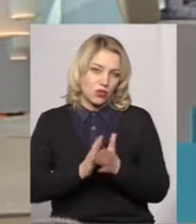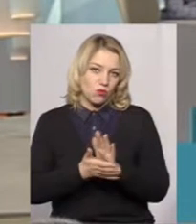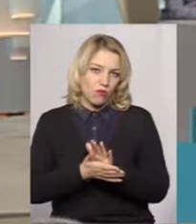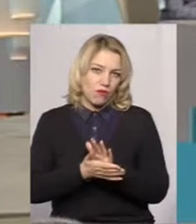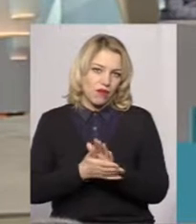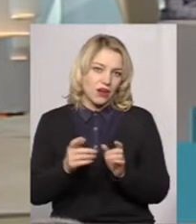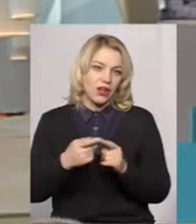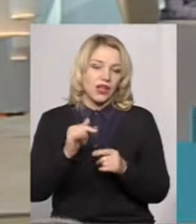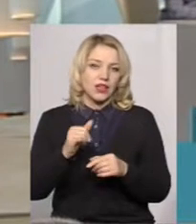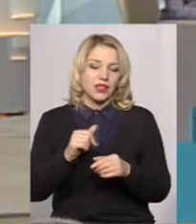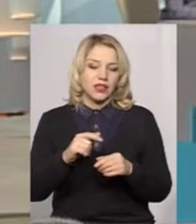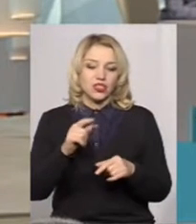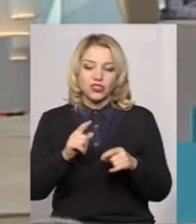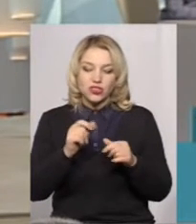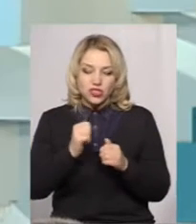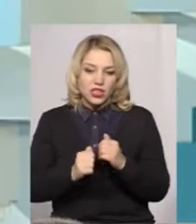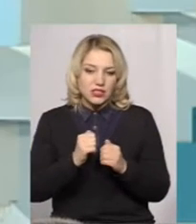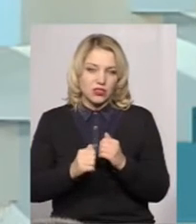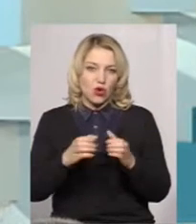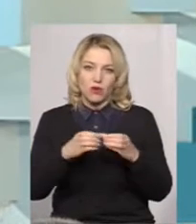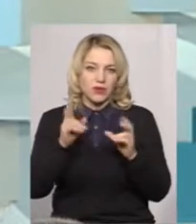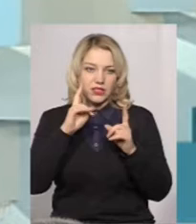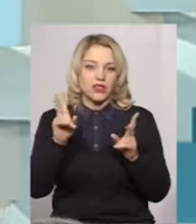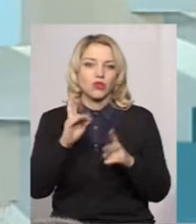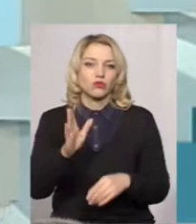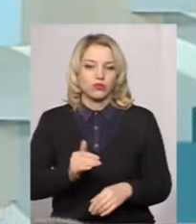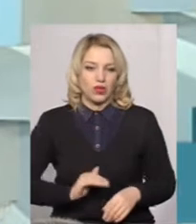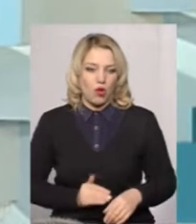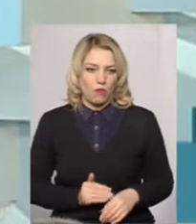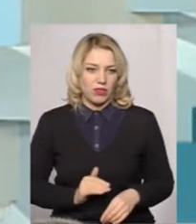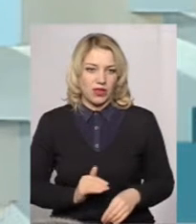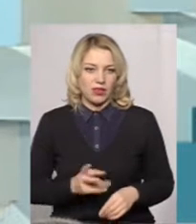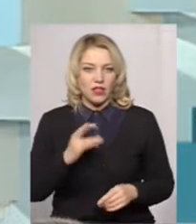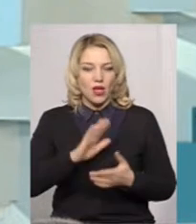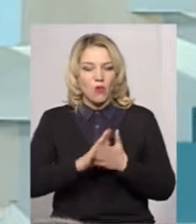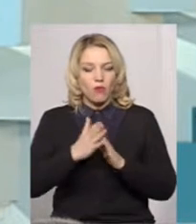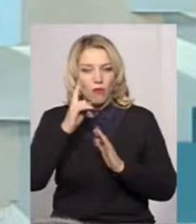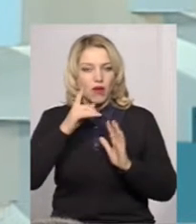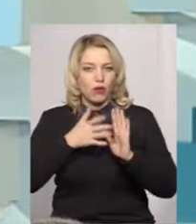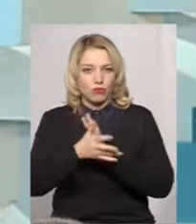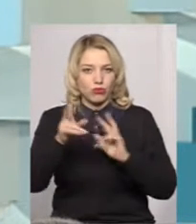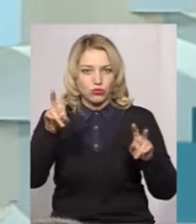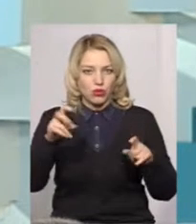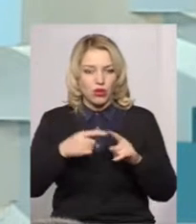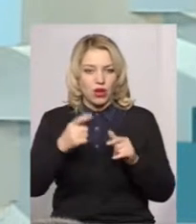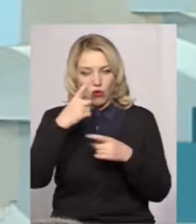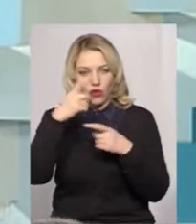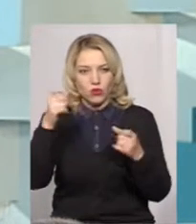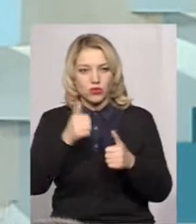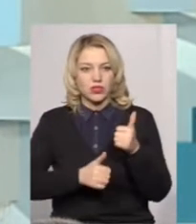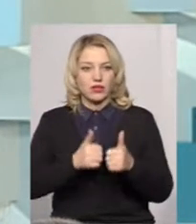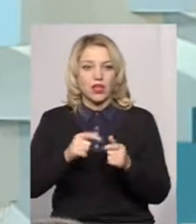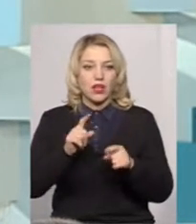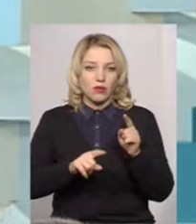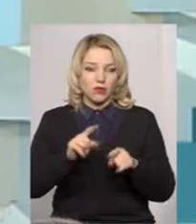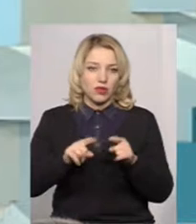почасти громада не знає, хто в неї буде підрядником на умовах прозоро, тобто оголошуючи відкритий конкурс. І